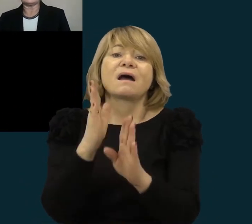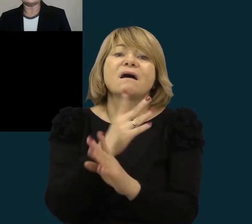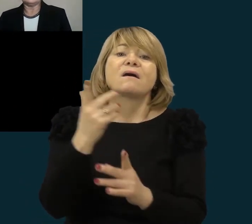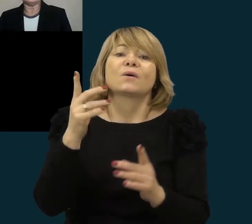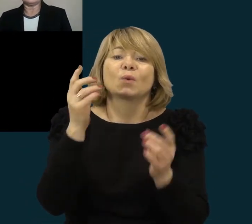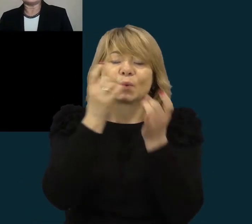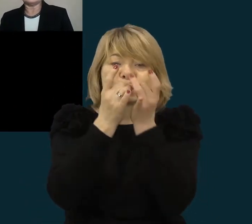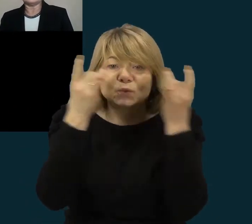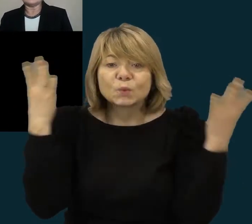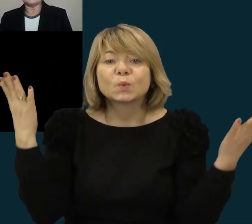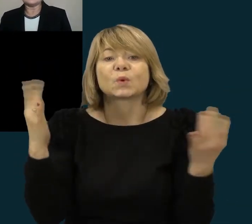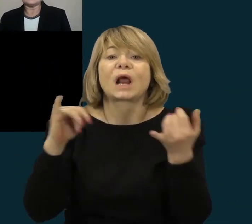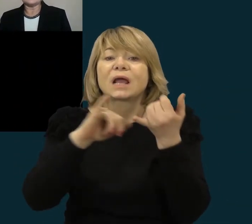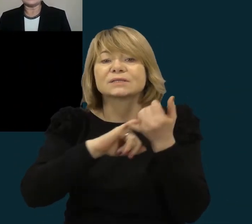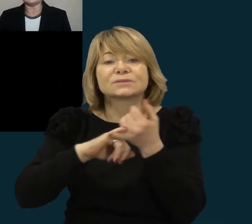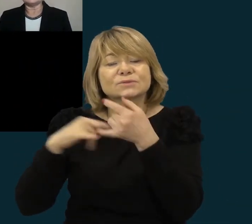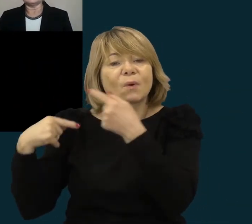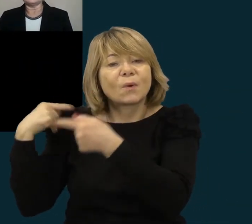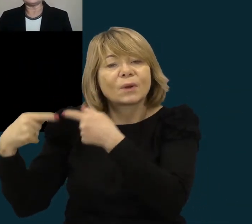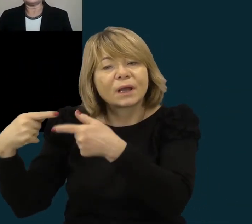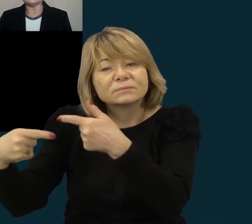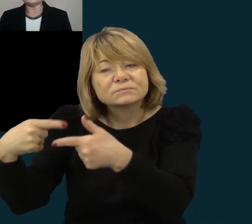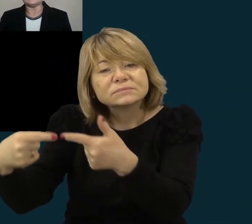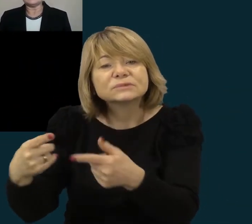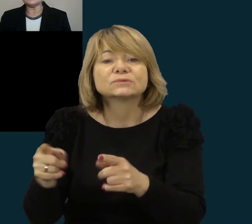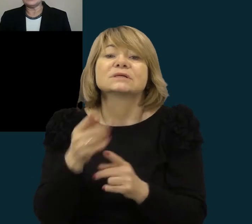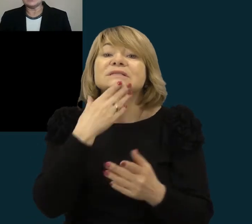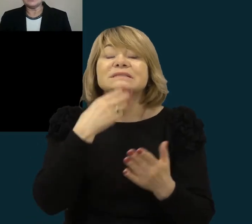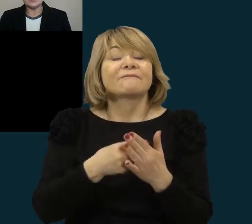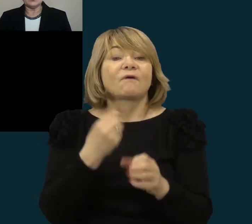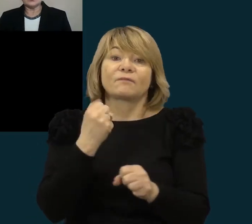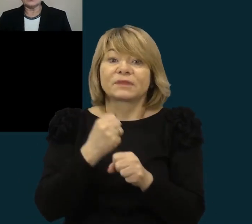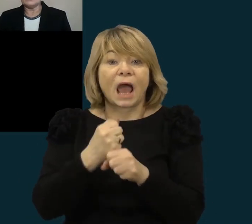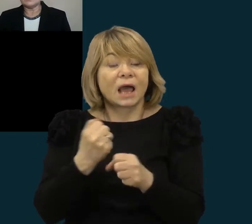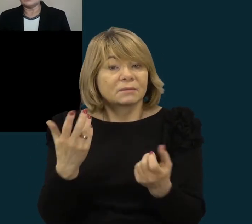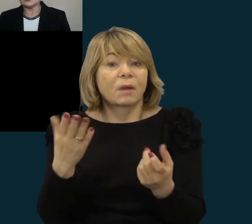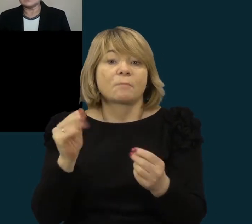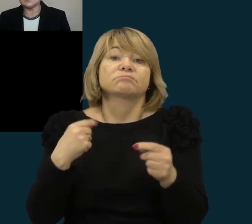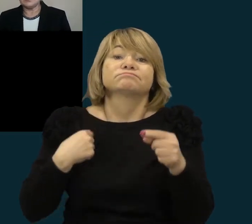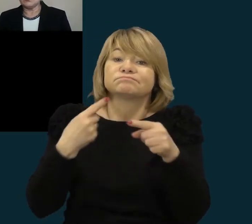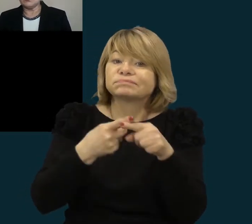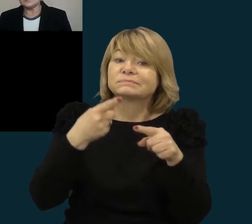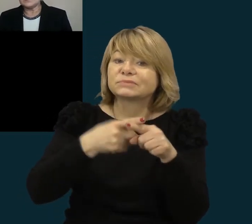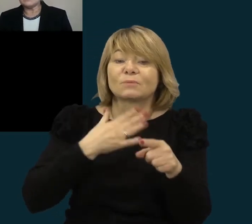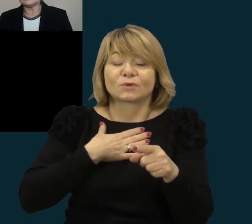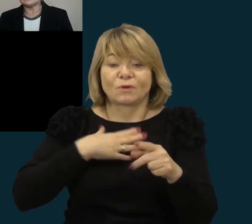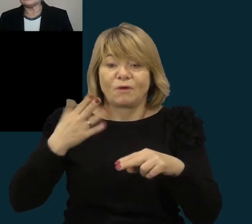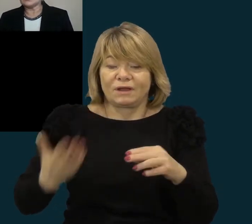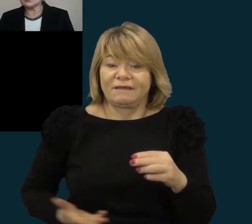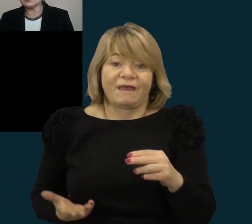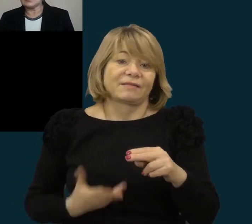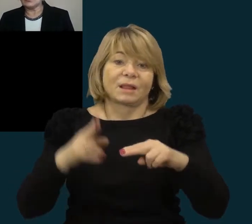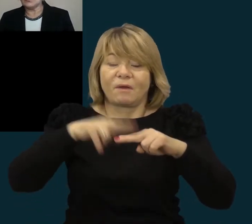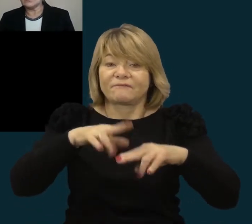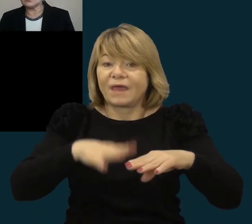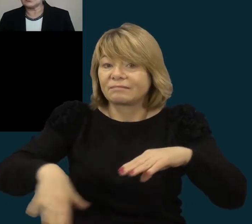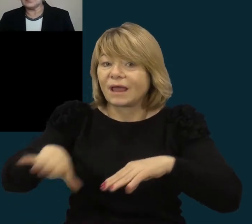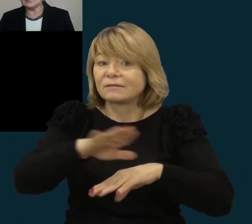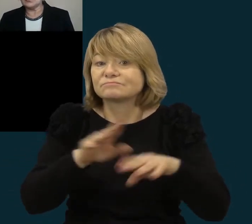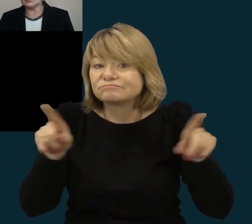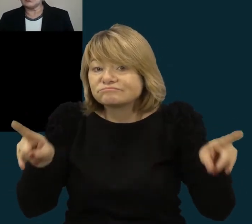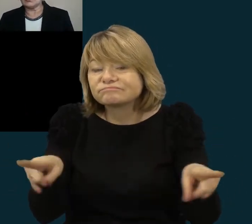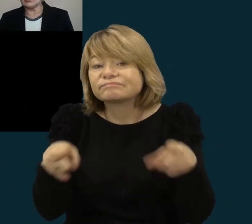žmonėmis, kurie savo darbais prisidėjo ne tik prie mūsų gyvenamosios aplinkos, bet ir visos Lietuvos